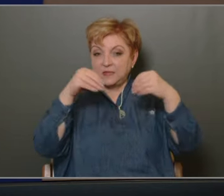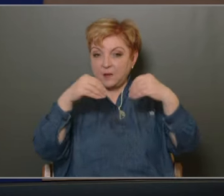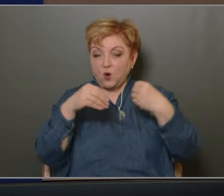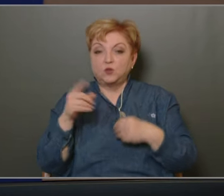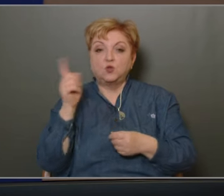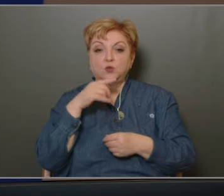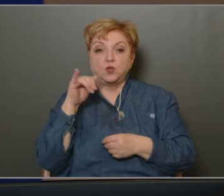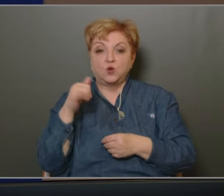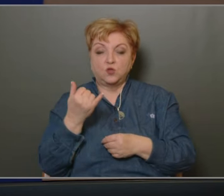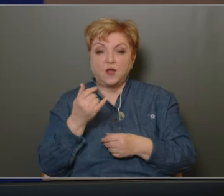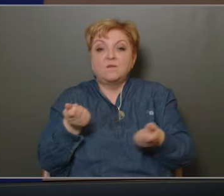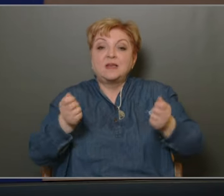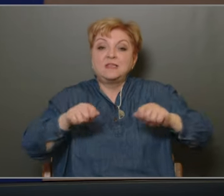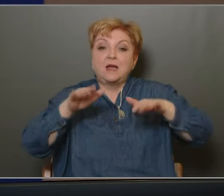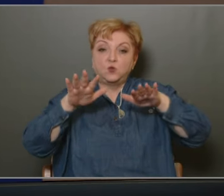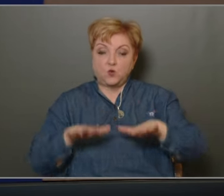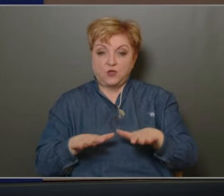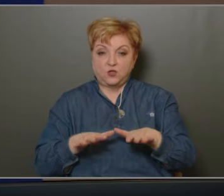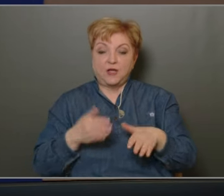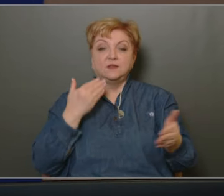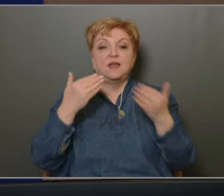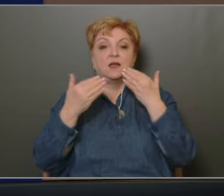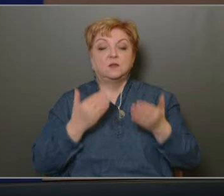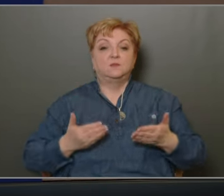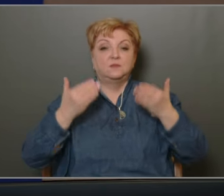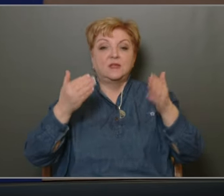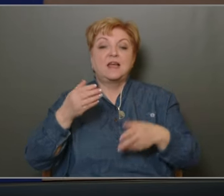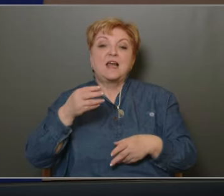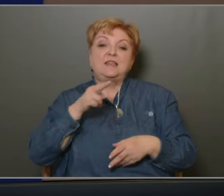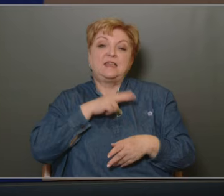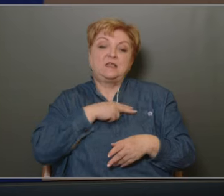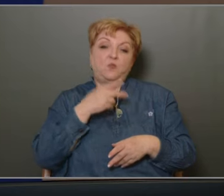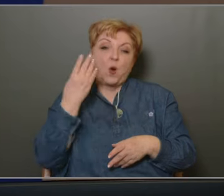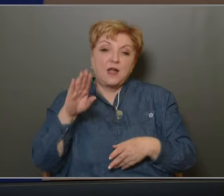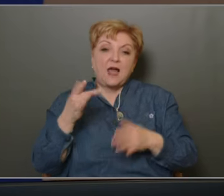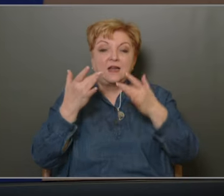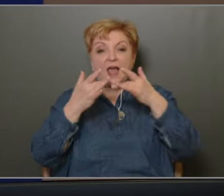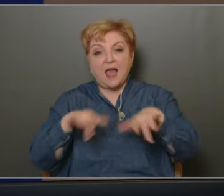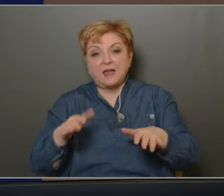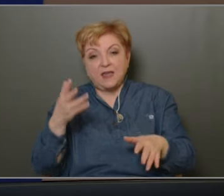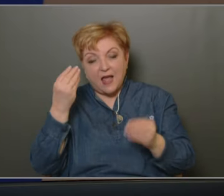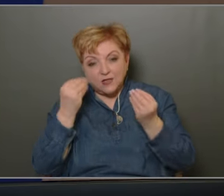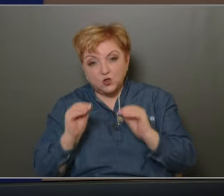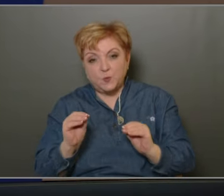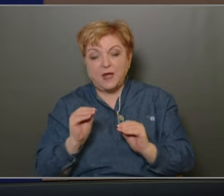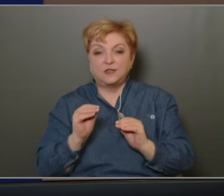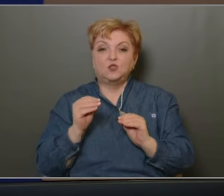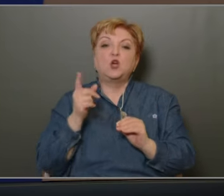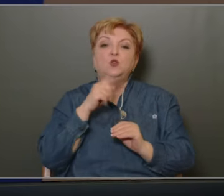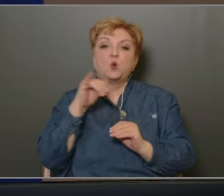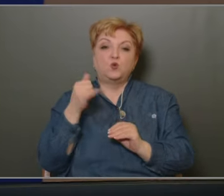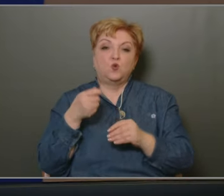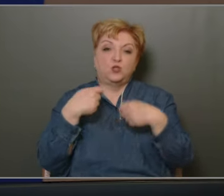József előterjesztésében majd zárt ülésen tárgyaljuk javaslat díszpolgári címis helyi elismérések adományázására Tóth József